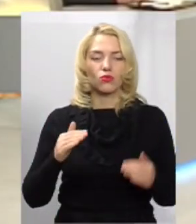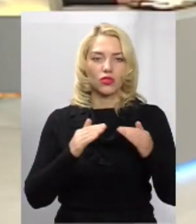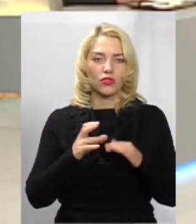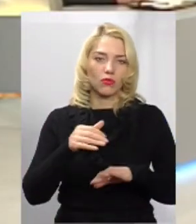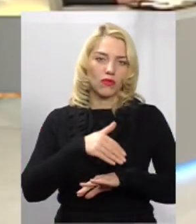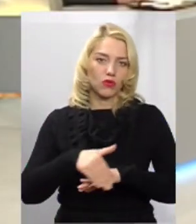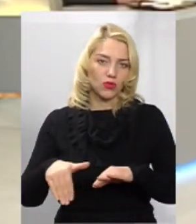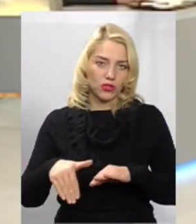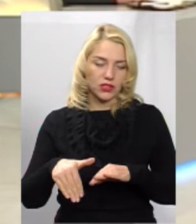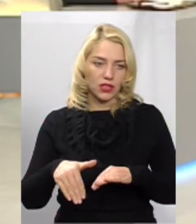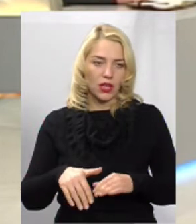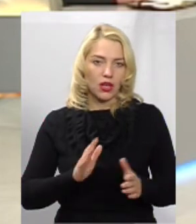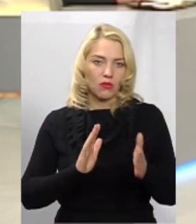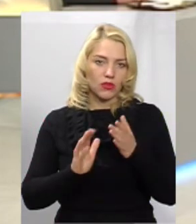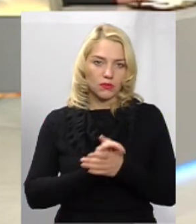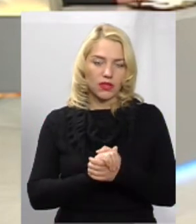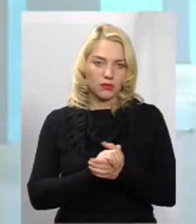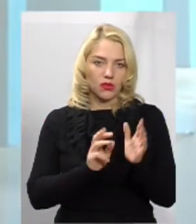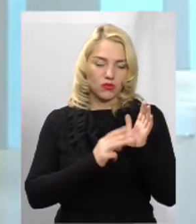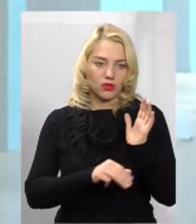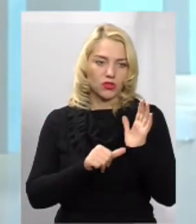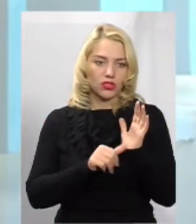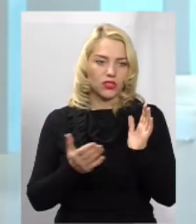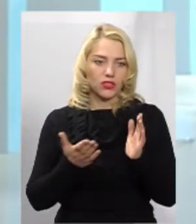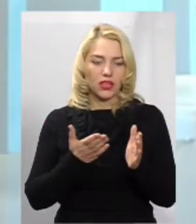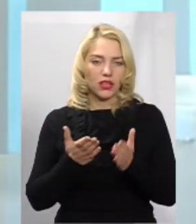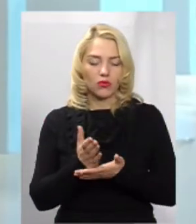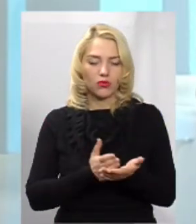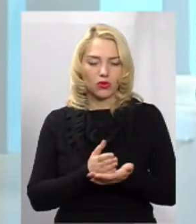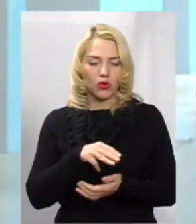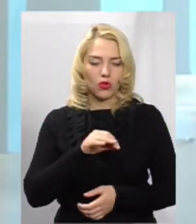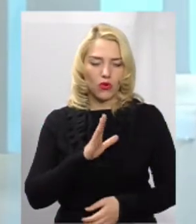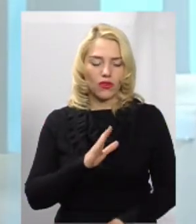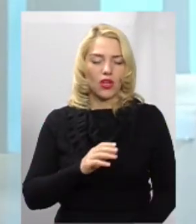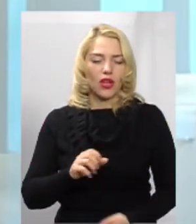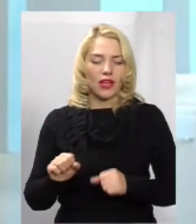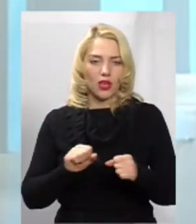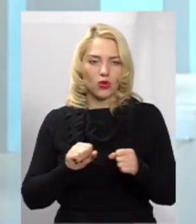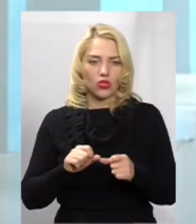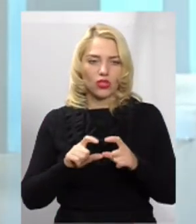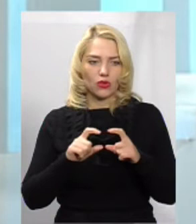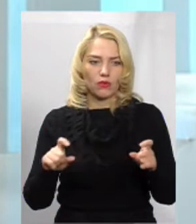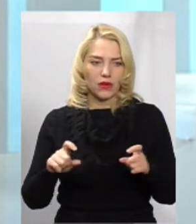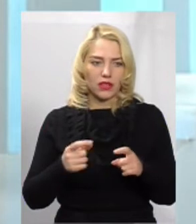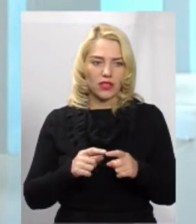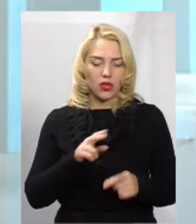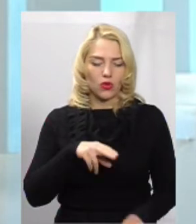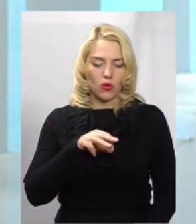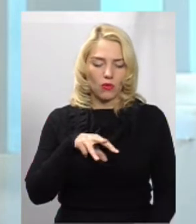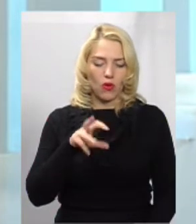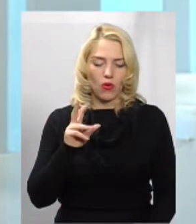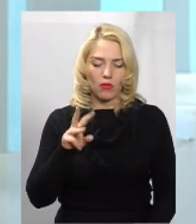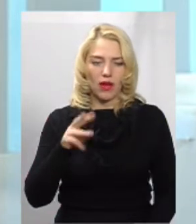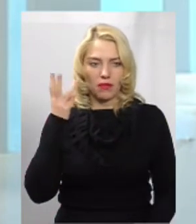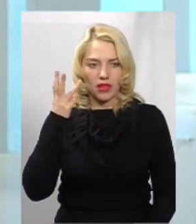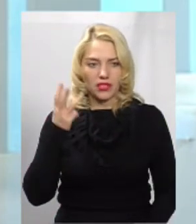вулиці Проспект Миру, 86, який обслуговує ТОВ, керуюча компанія Домком Хмельницький, опалювальний сезон розпочався